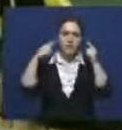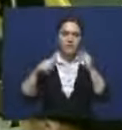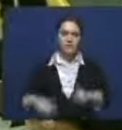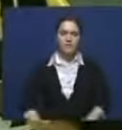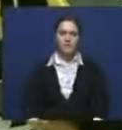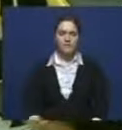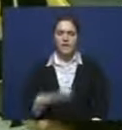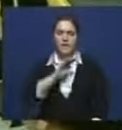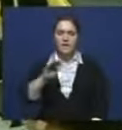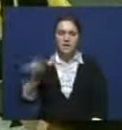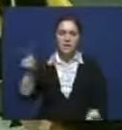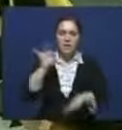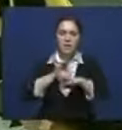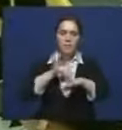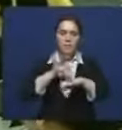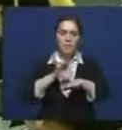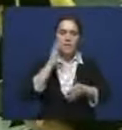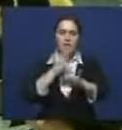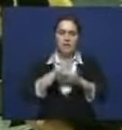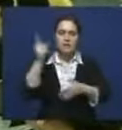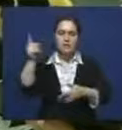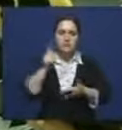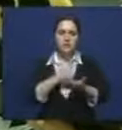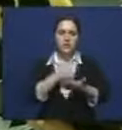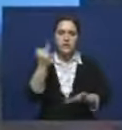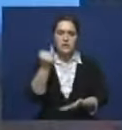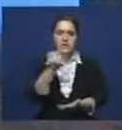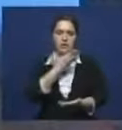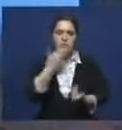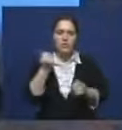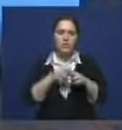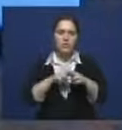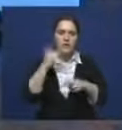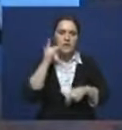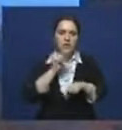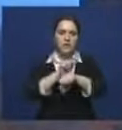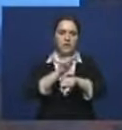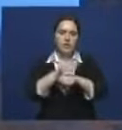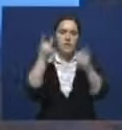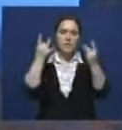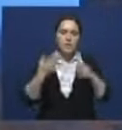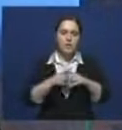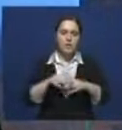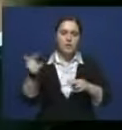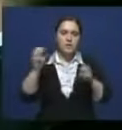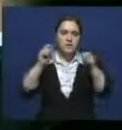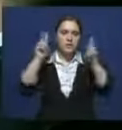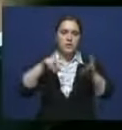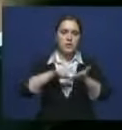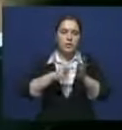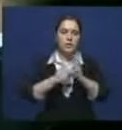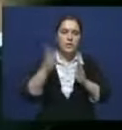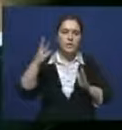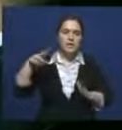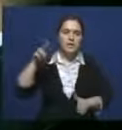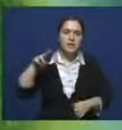Дети, страдающие аутизмом, быстро теряют интерес к традиционным терапевтическим методам. Но благодаря 3D-комнате, разработанной польскими